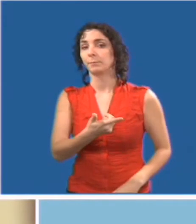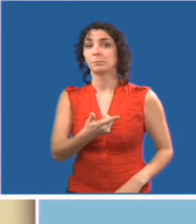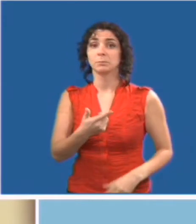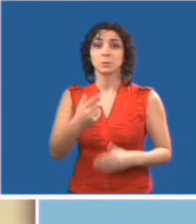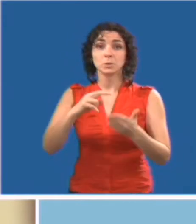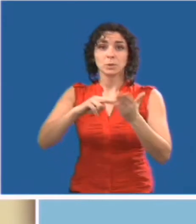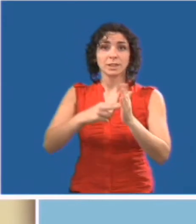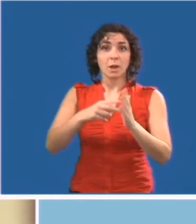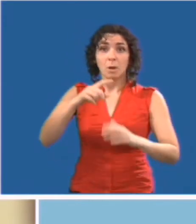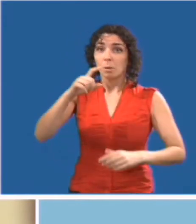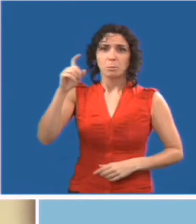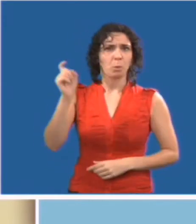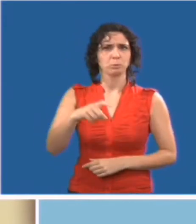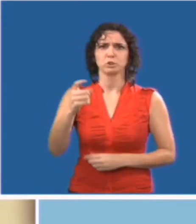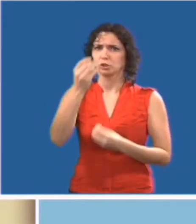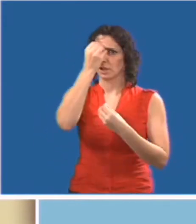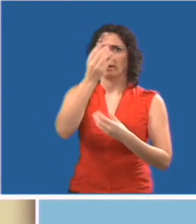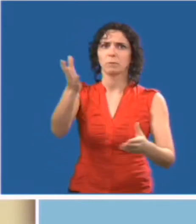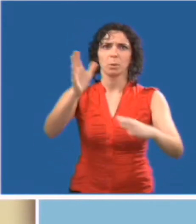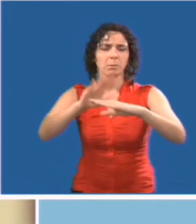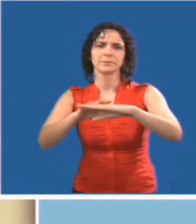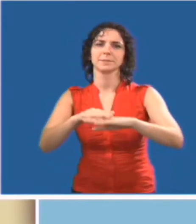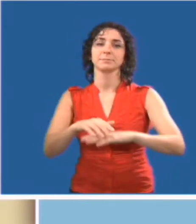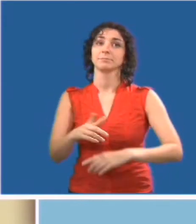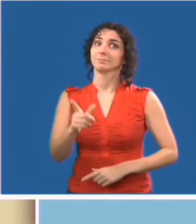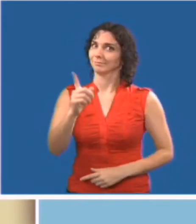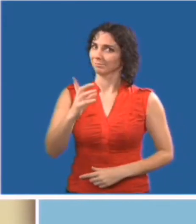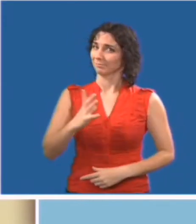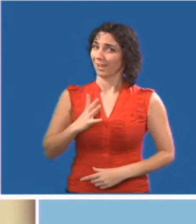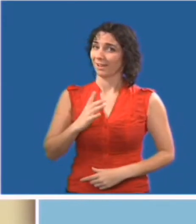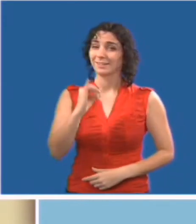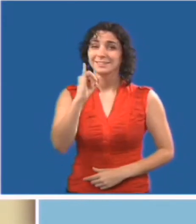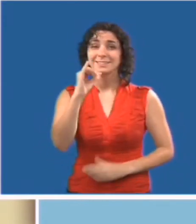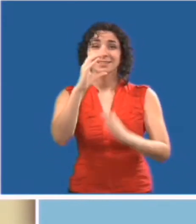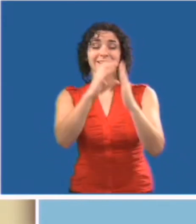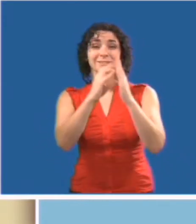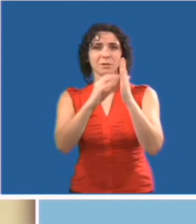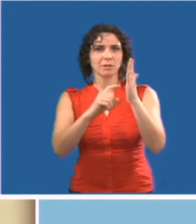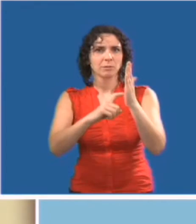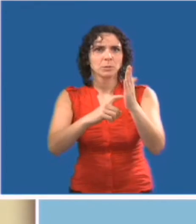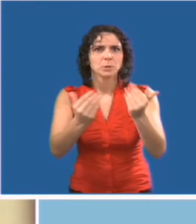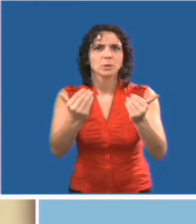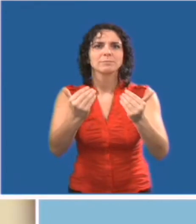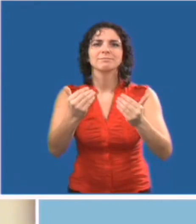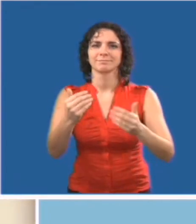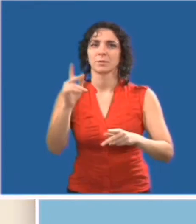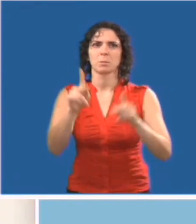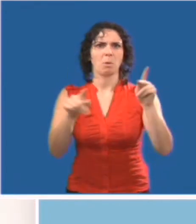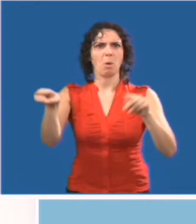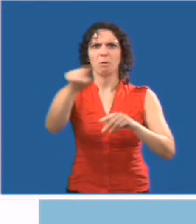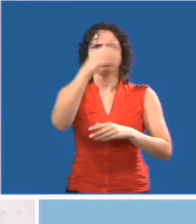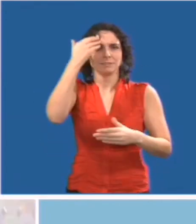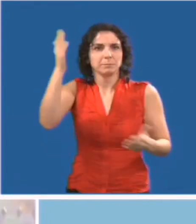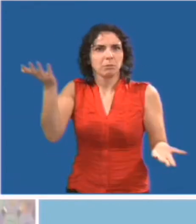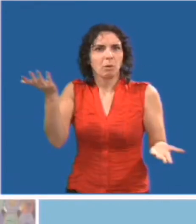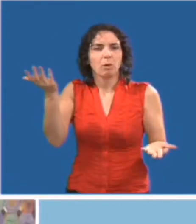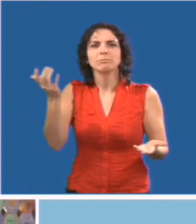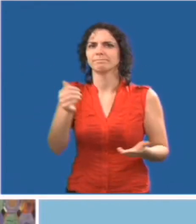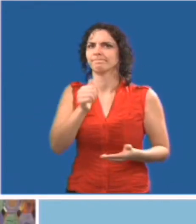monde comprend que les ascenseurs ne fonctionnent pas. Dans ce cas-là, il n'est pas nécessaire d'envoyer un avis.